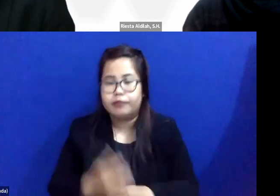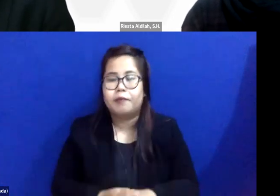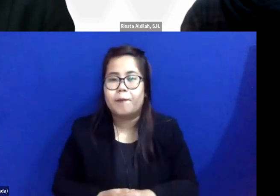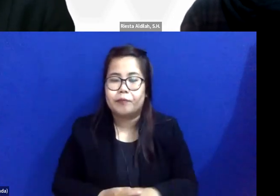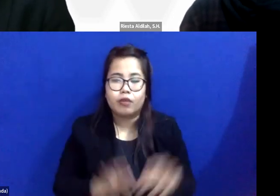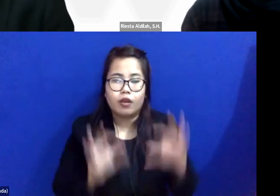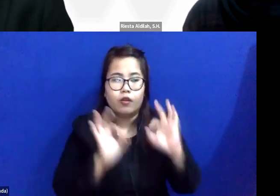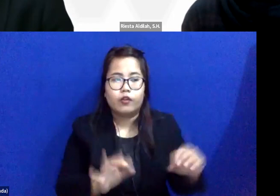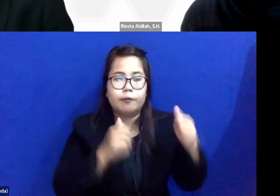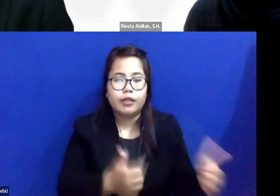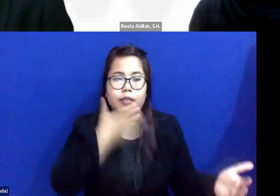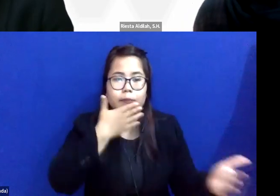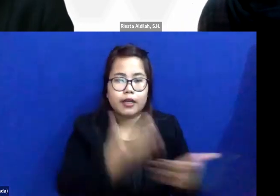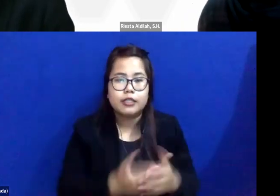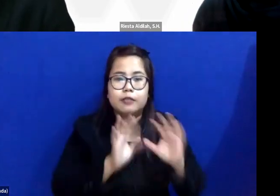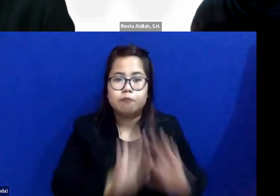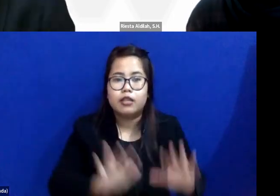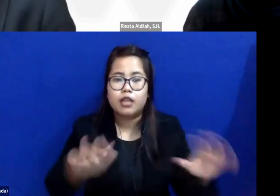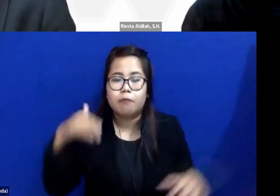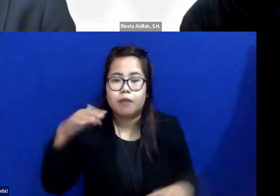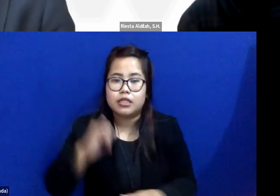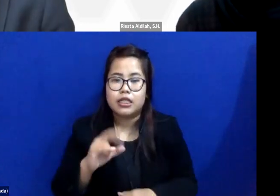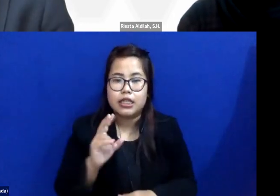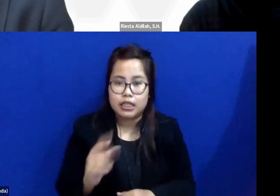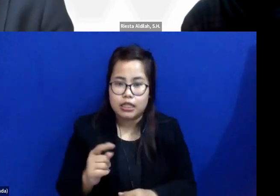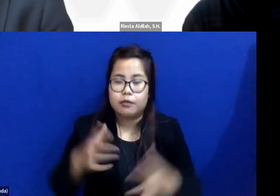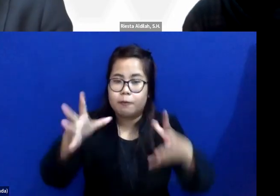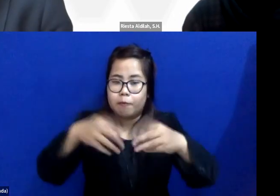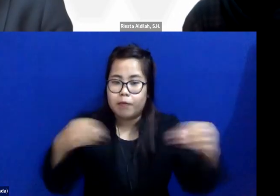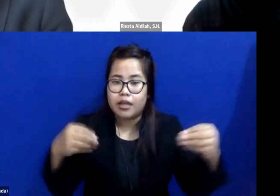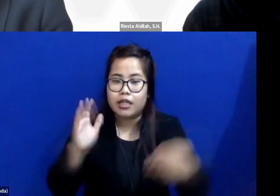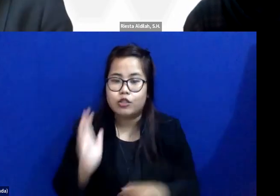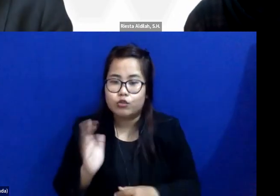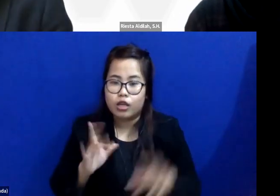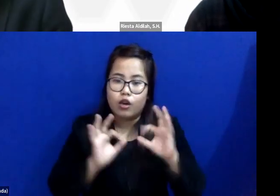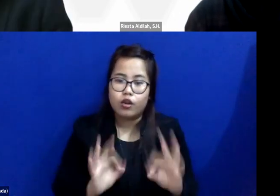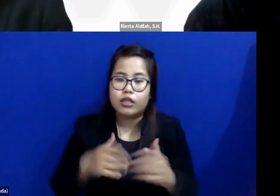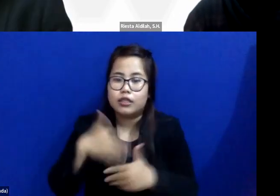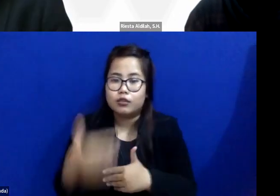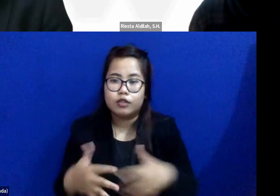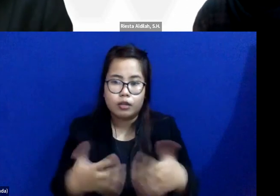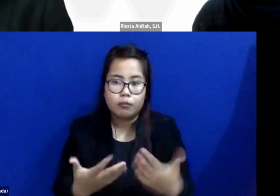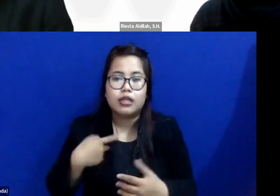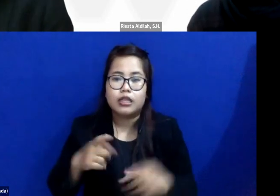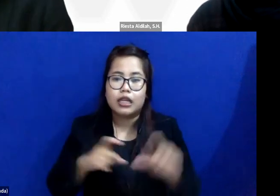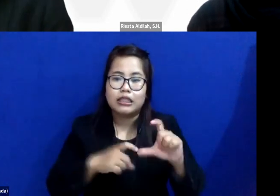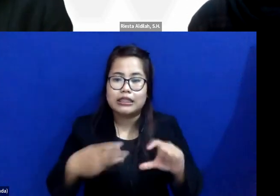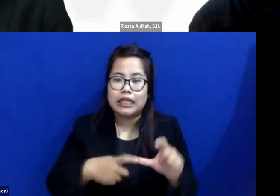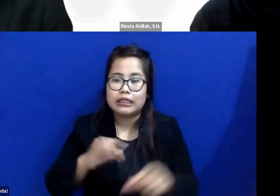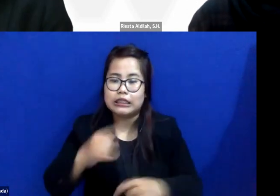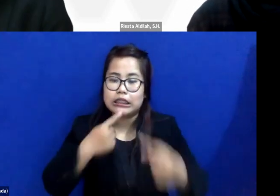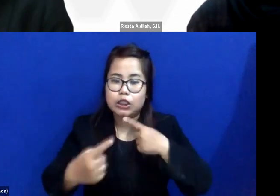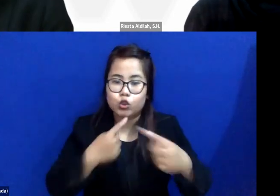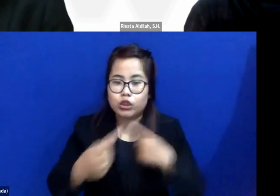terima kasih banyak masir atas materinya. Selanjutnya, kita ke sesi diskusi dan tanya